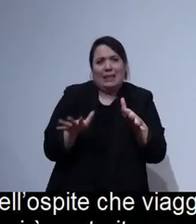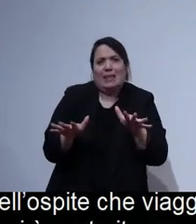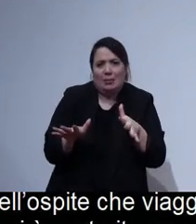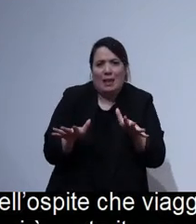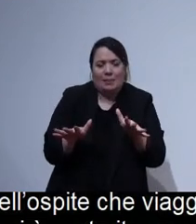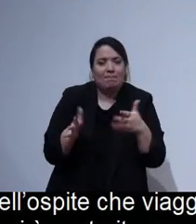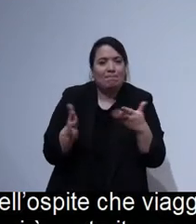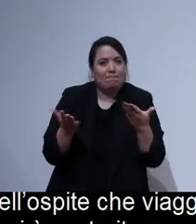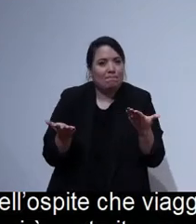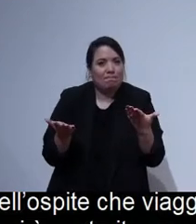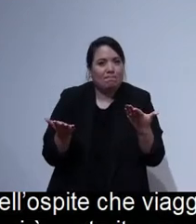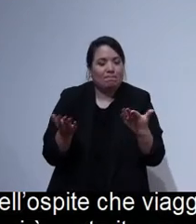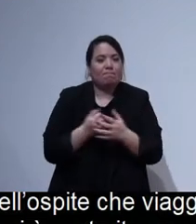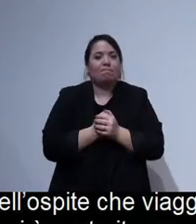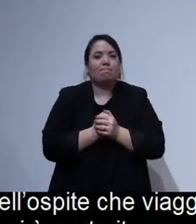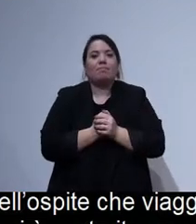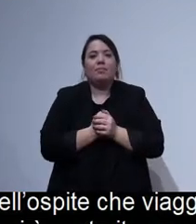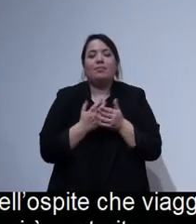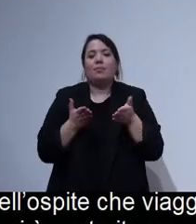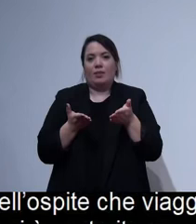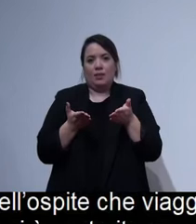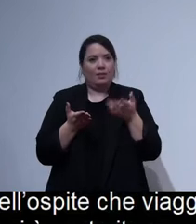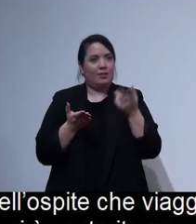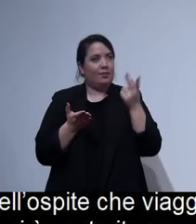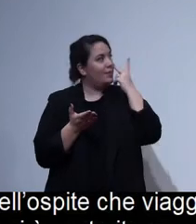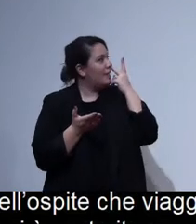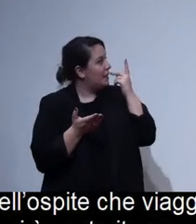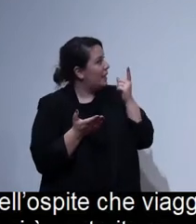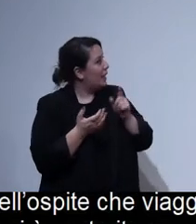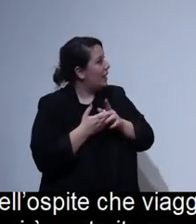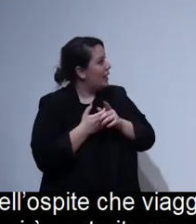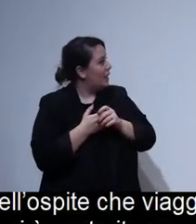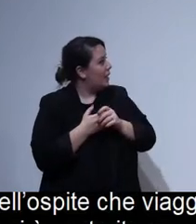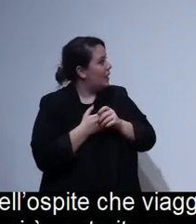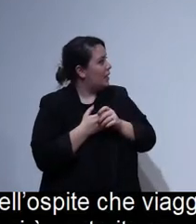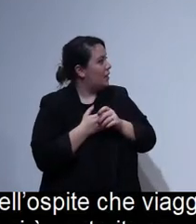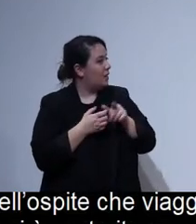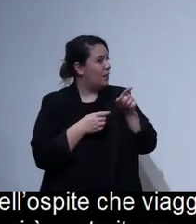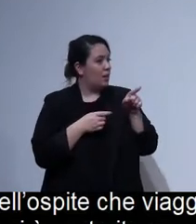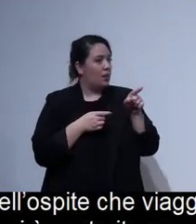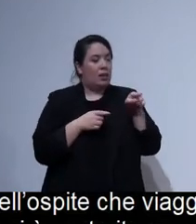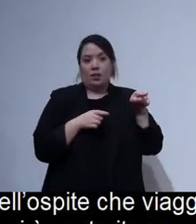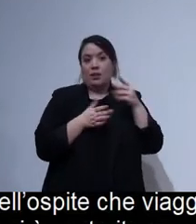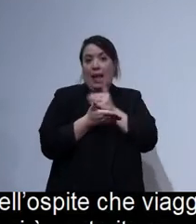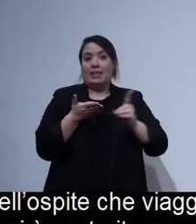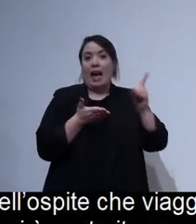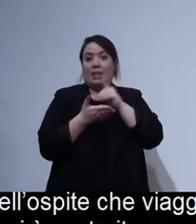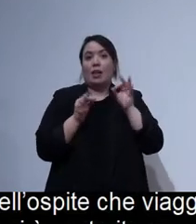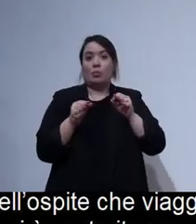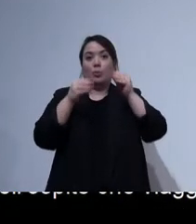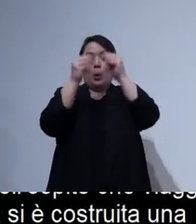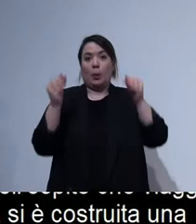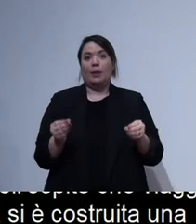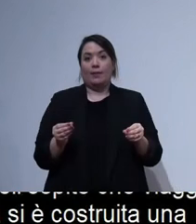Questo è un quote di un designer che ha lavorato alla piattaforma, che a me,